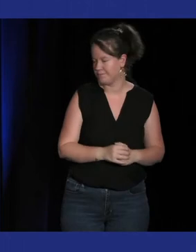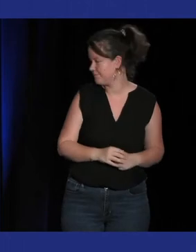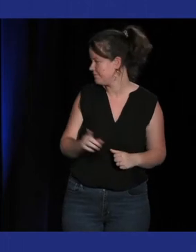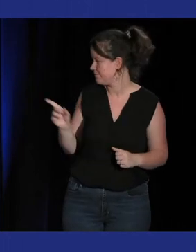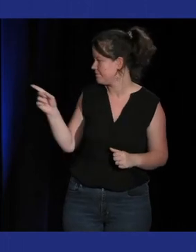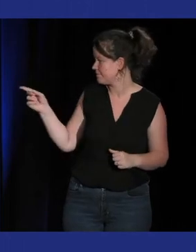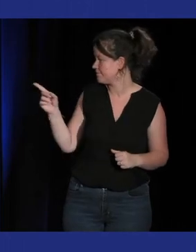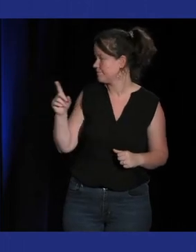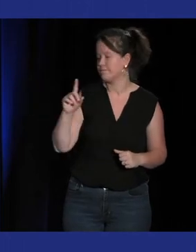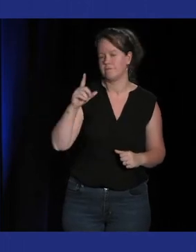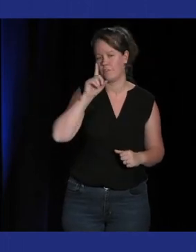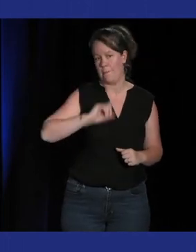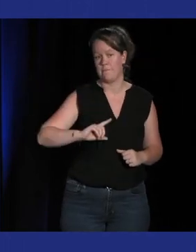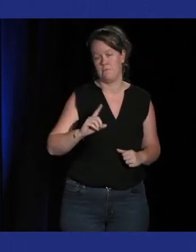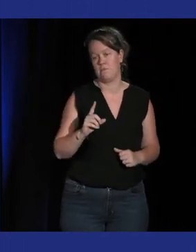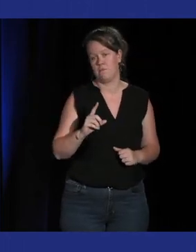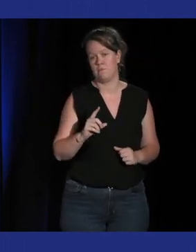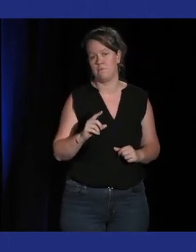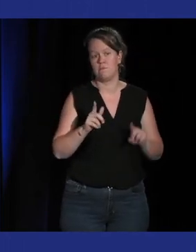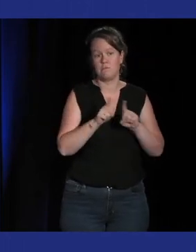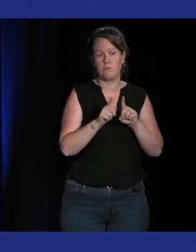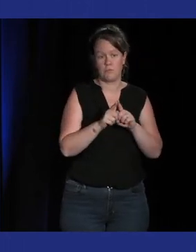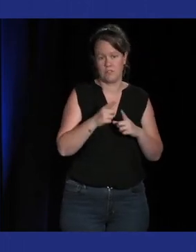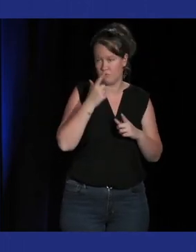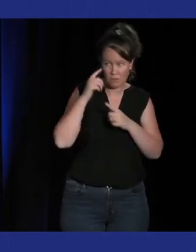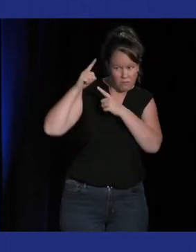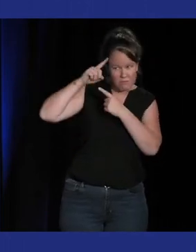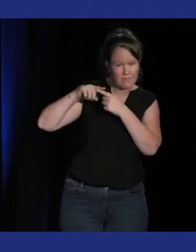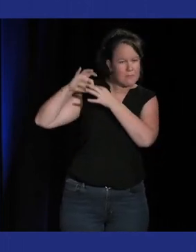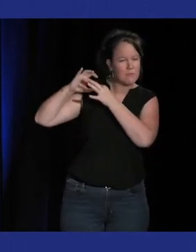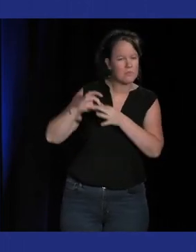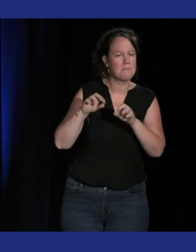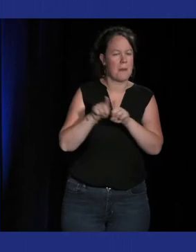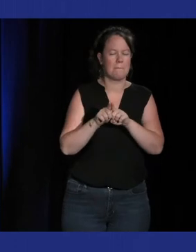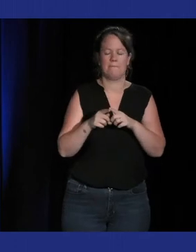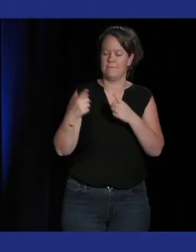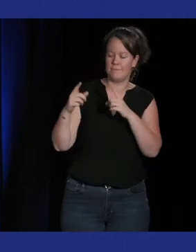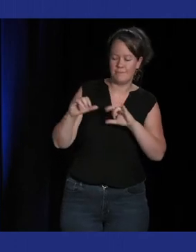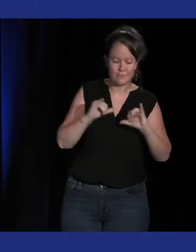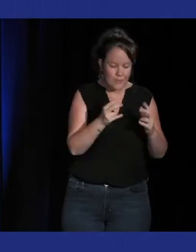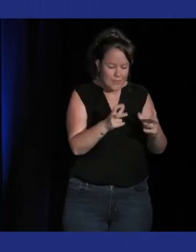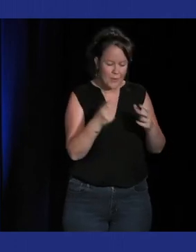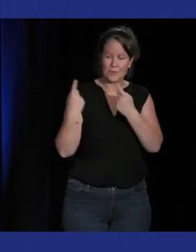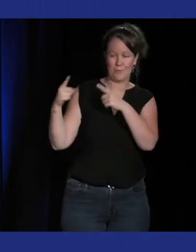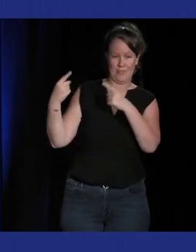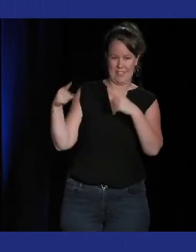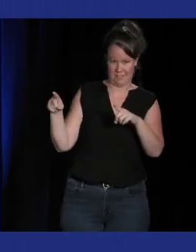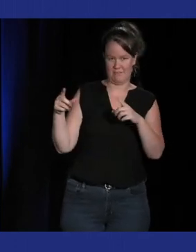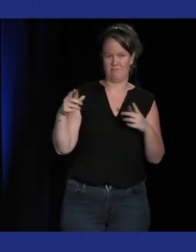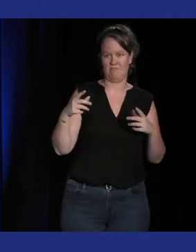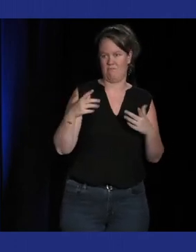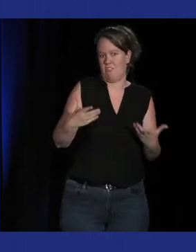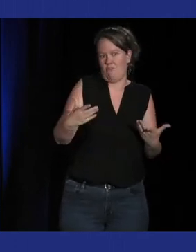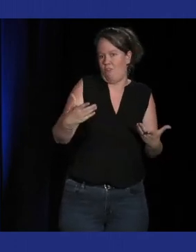la composition pour la musique de jeux vidéo dans le sens où maintenant on voit par exemple énormément de chaînes YouTube